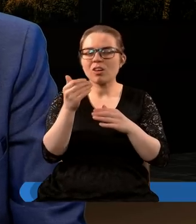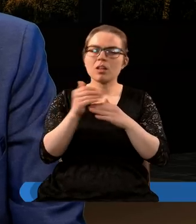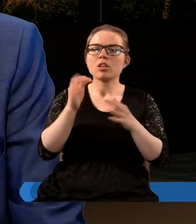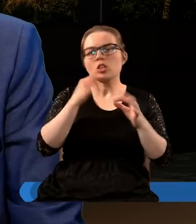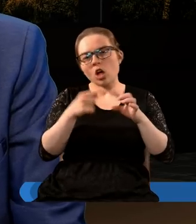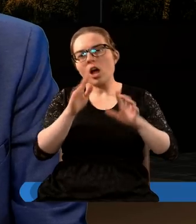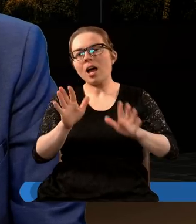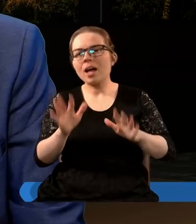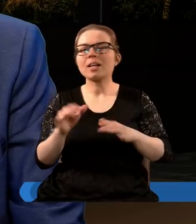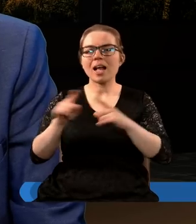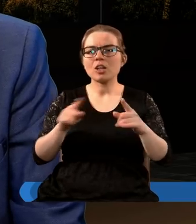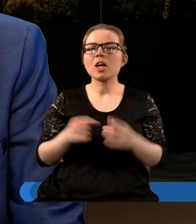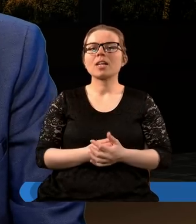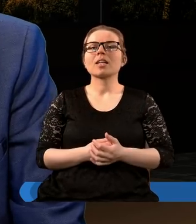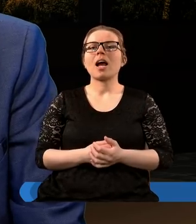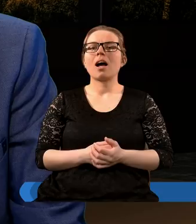honorowego